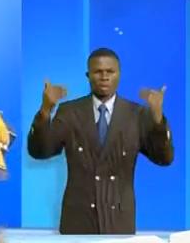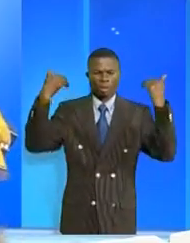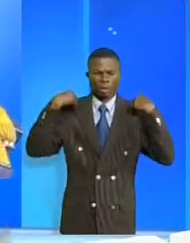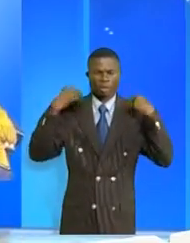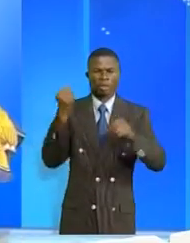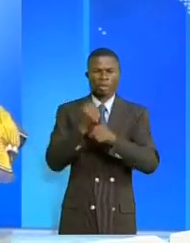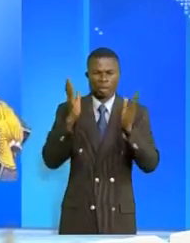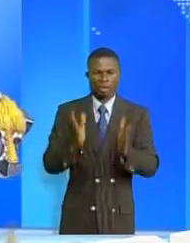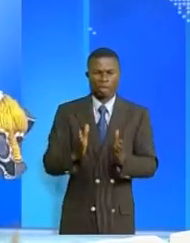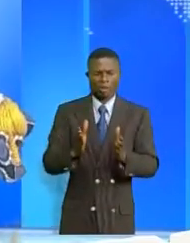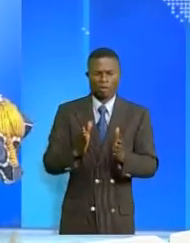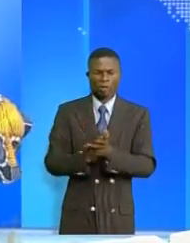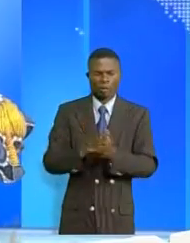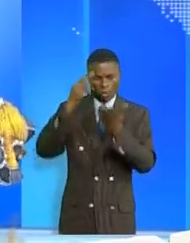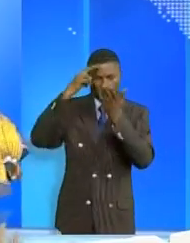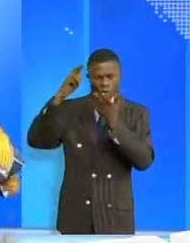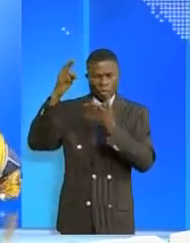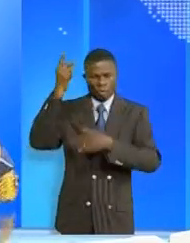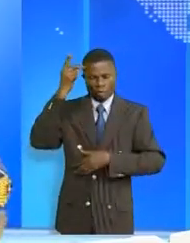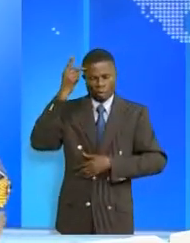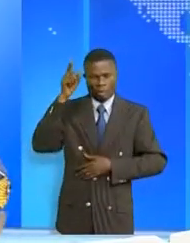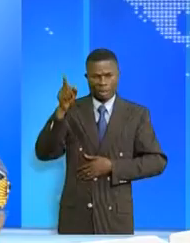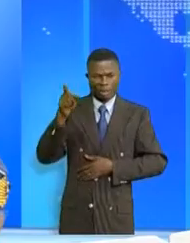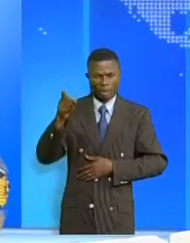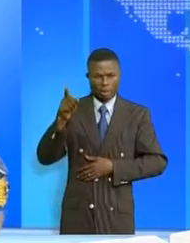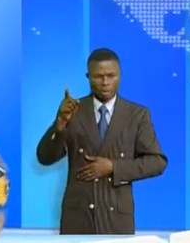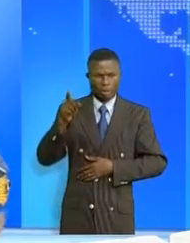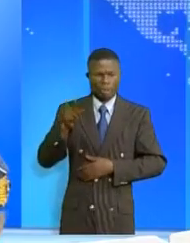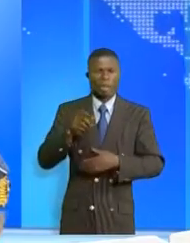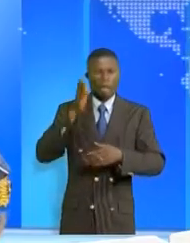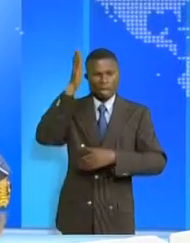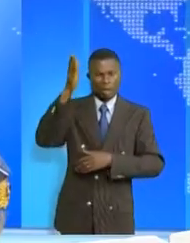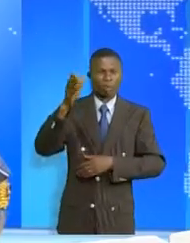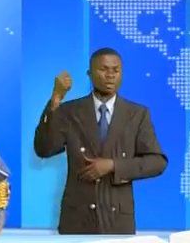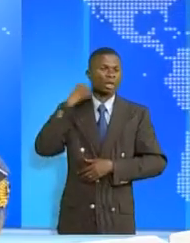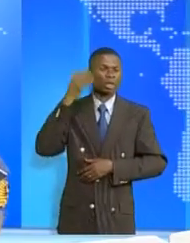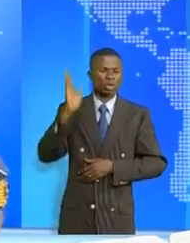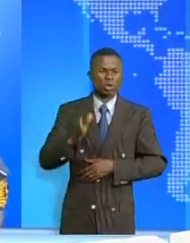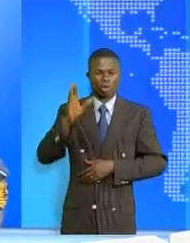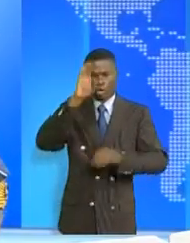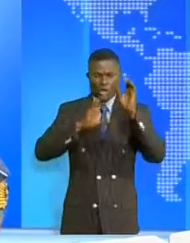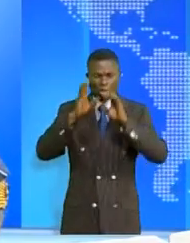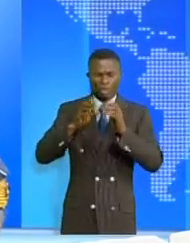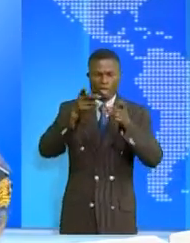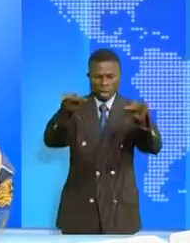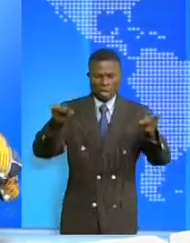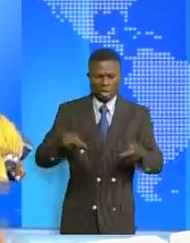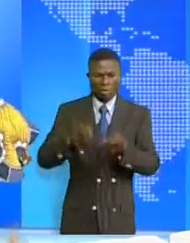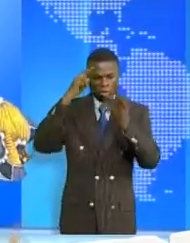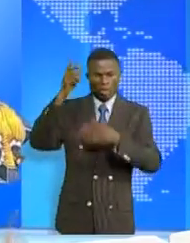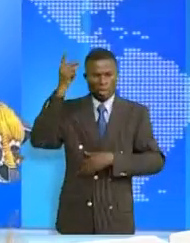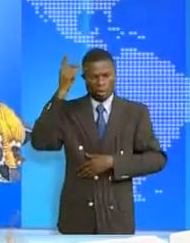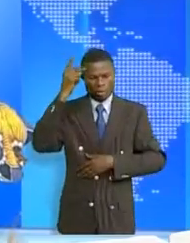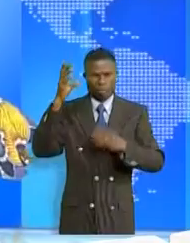travaux, Augustin Akaku Mbiala, prochain docteur en sciences de l'environnement de l'université de Kinshasa